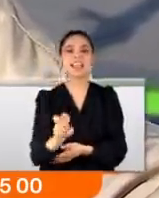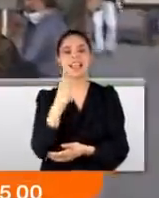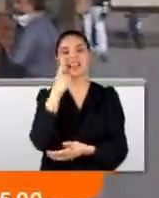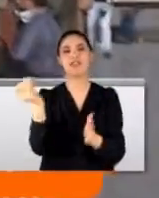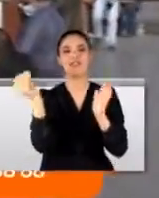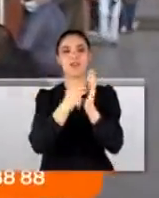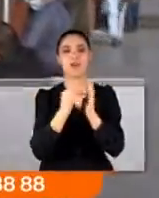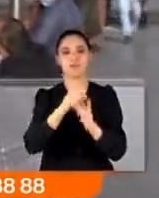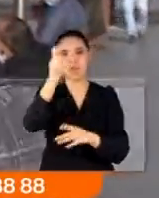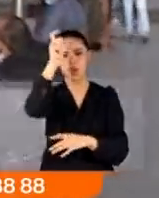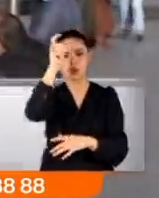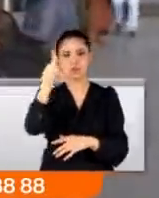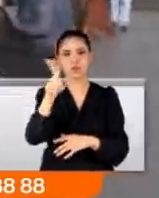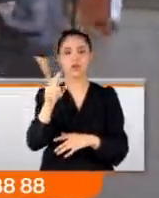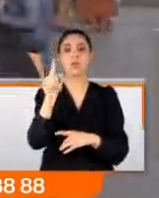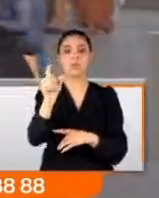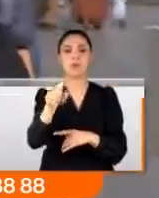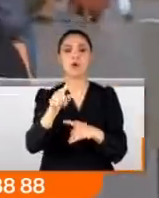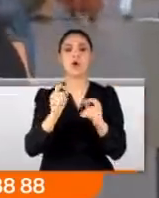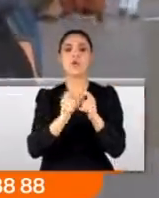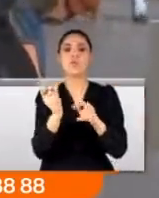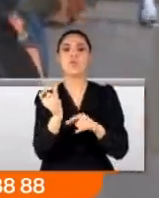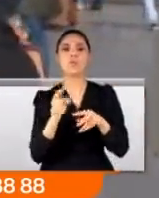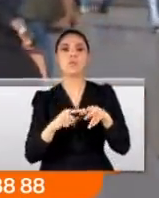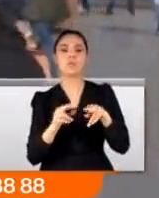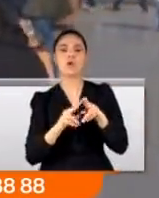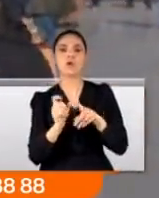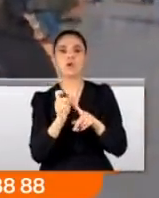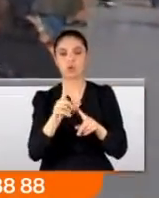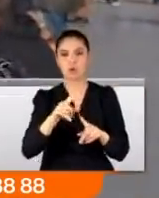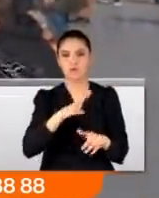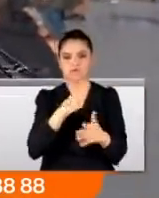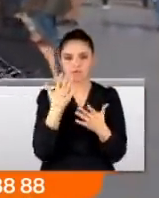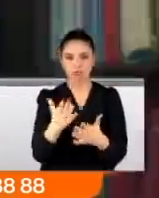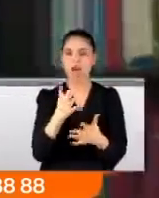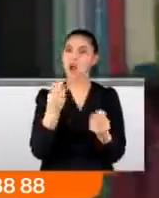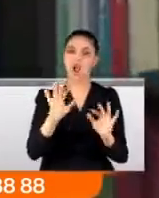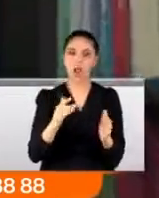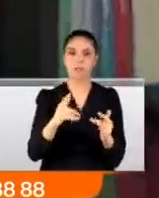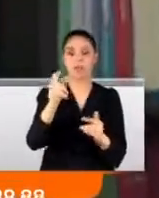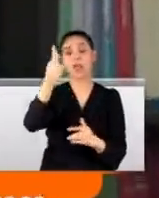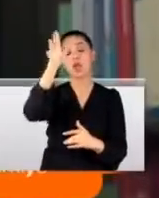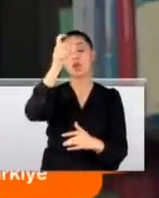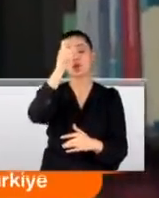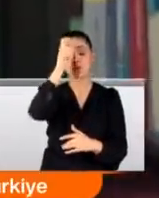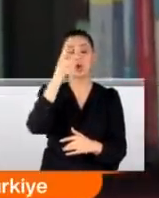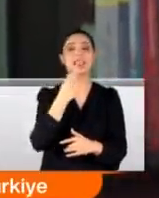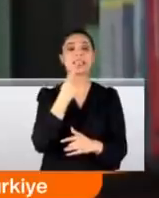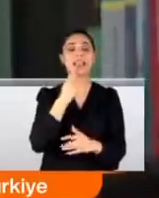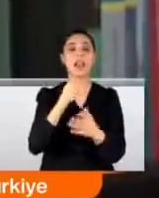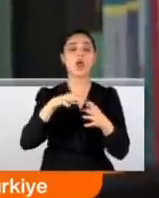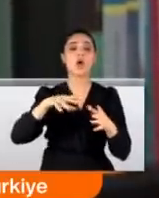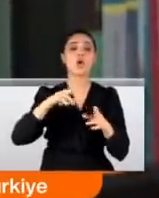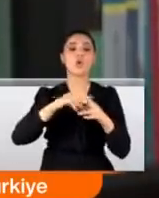yapardım. Türk metolojisinde ne var? Bürküt var bilirsiniz. İşte göklerle ilgili. Bence Bürküt olabilir. Türk Dil Kurumu gökmen